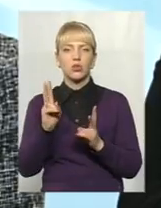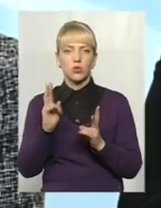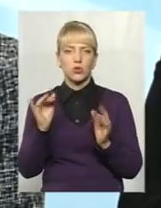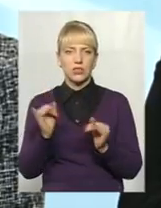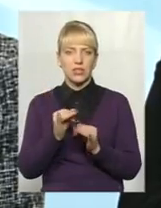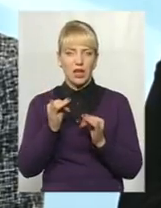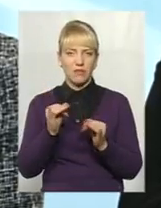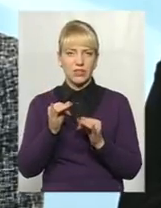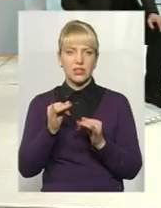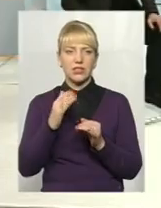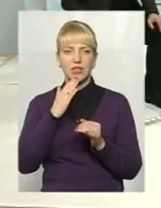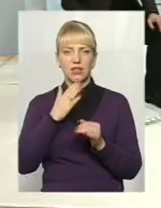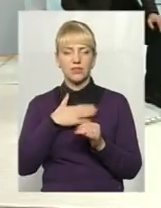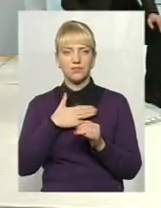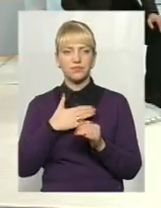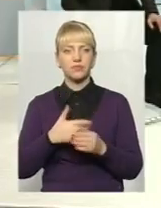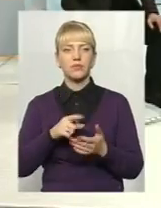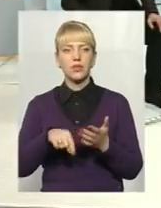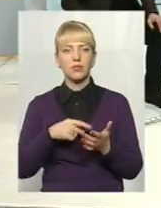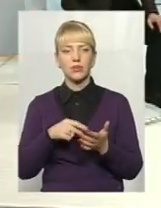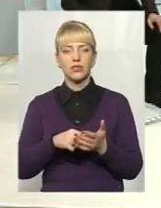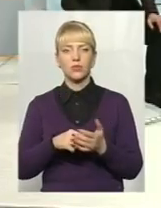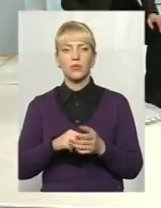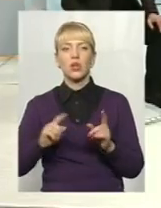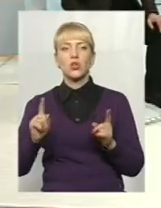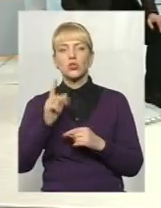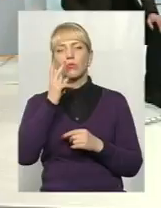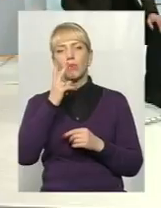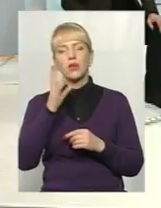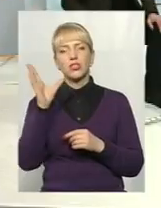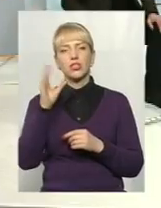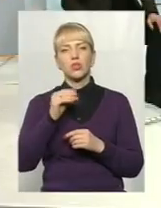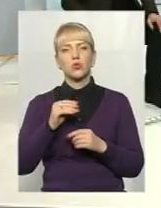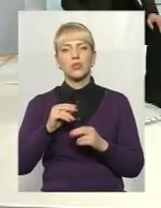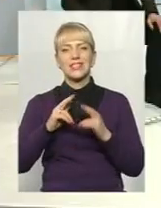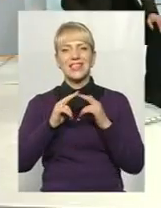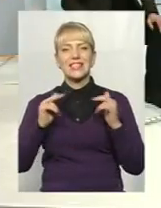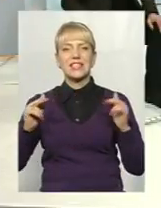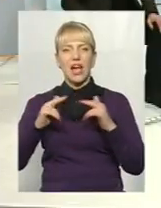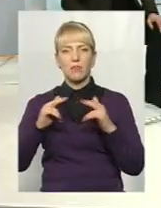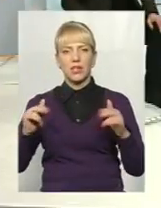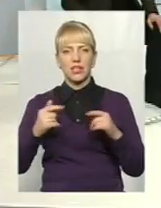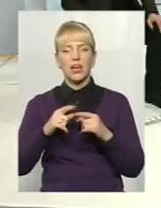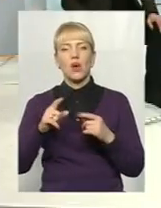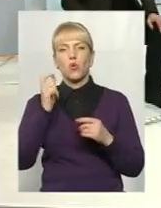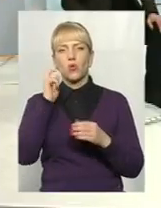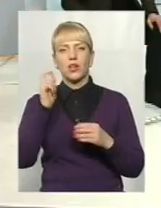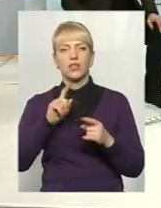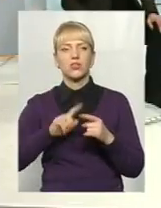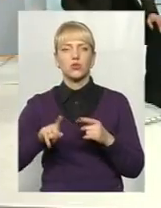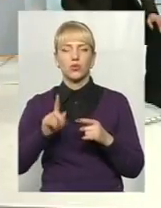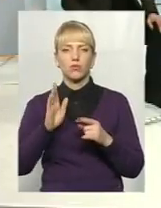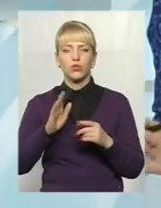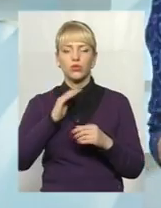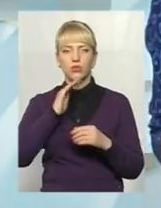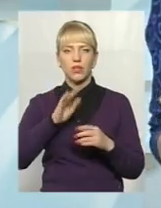місту. Власне, для того, щоб побачити усі замки України, скоро достатньо буде поїхати